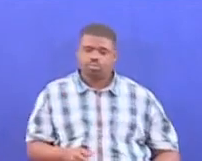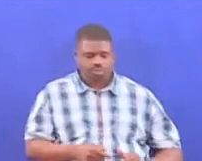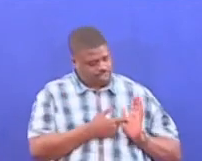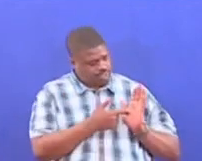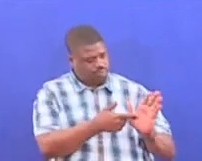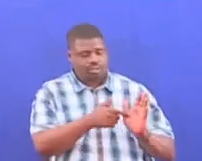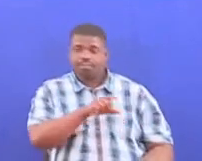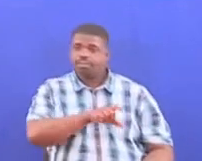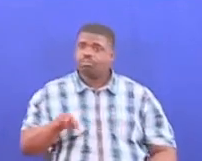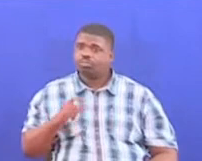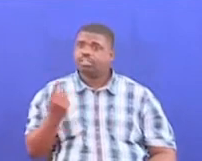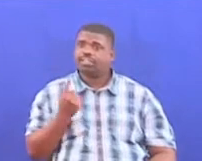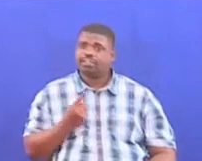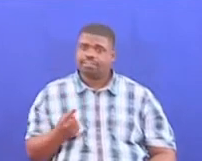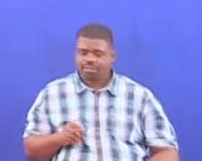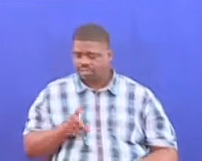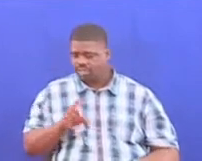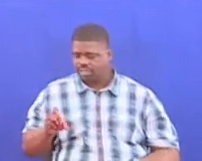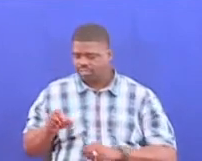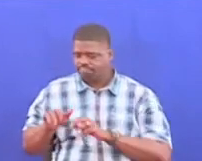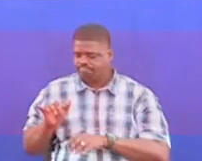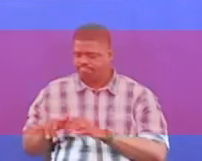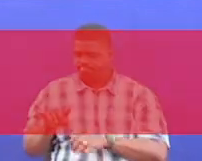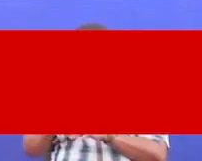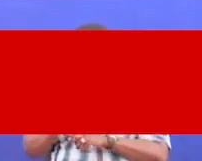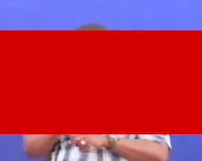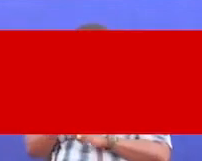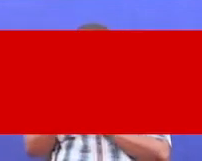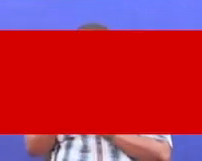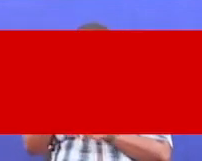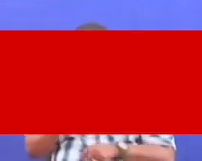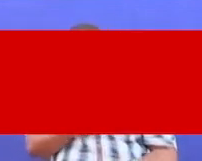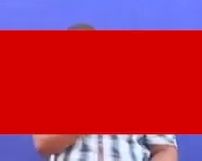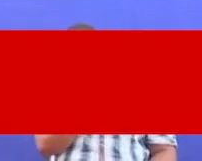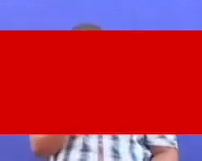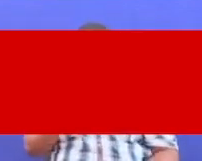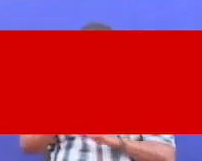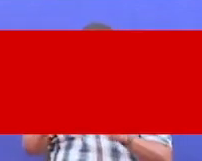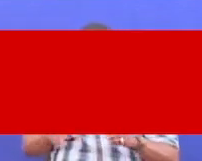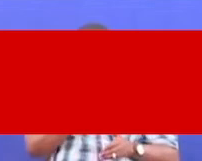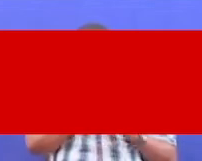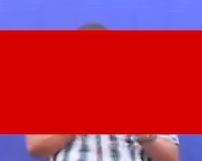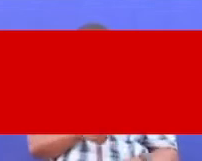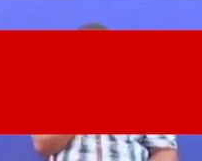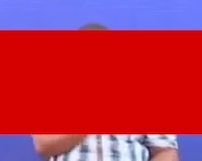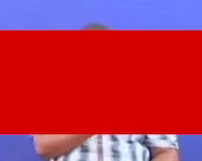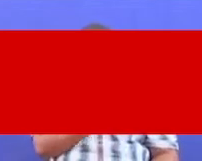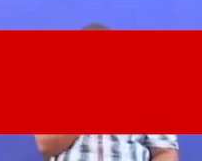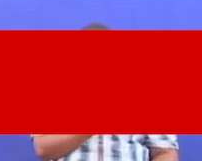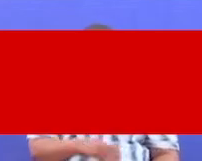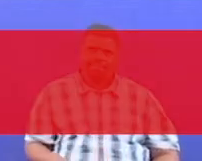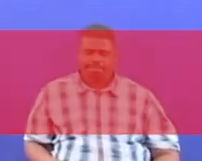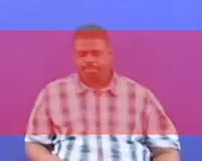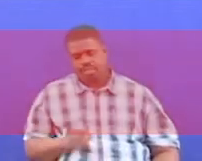Inaonyesha vitambulisha wa taifa Kwa mana ya kadi zo chapishwa ni miyo ni kumi na mbili Nambao Tanzania wamepewa tu Walio sajirio ni miyo ni shina nene Kwa